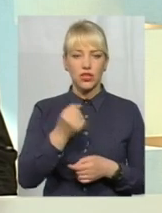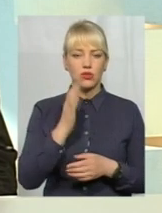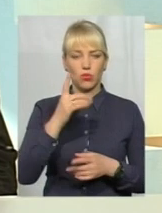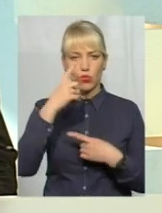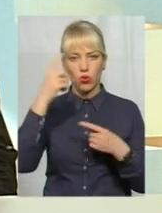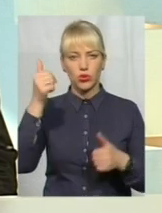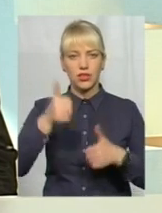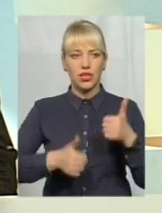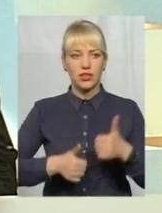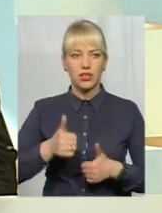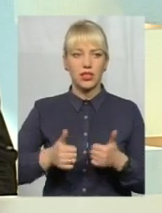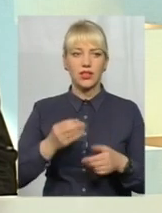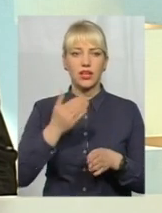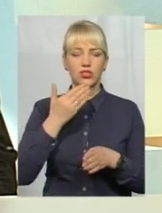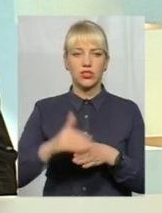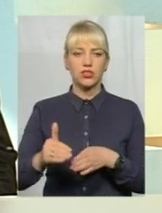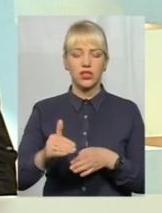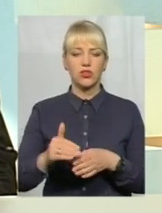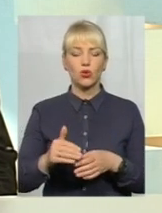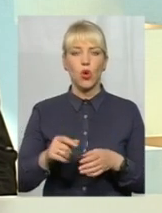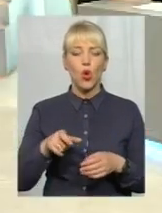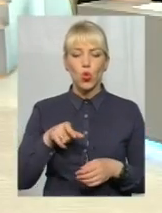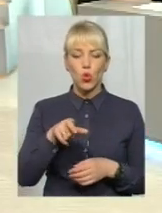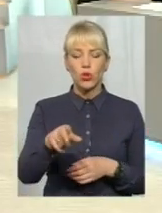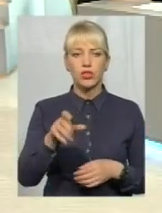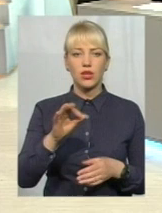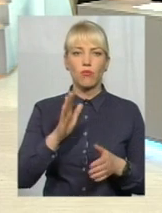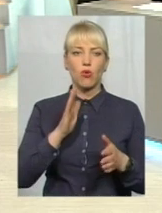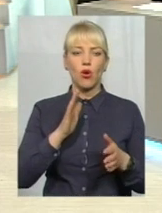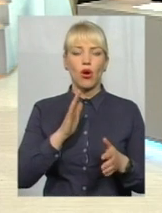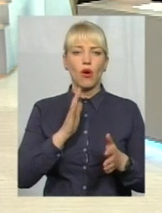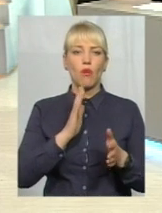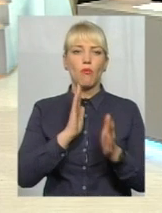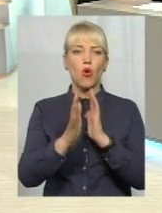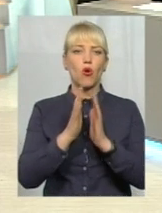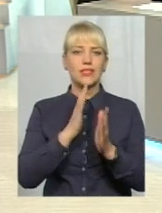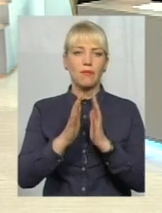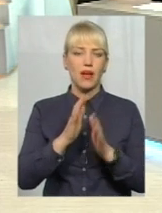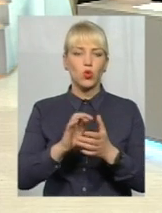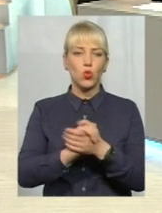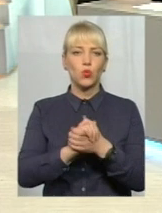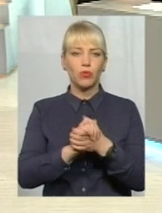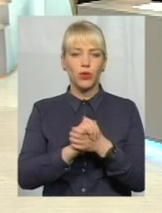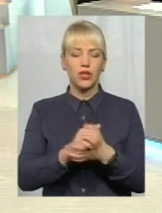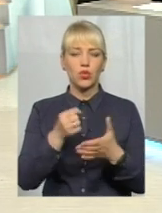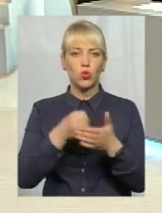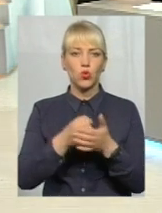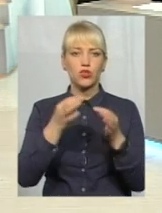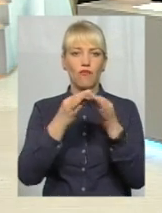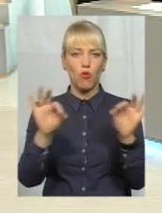на частинку доріжки по проспекту Миру від вулиці Свободи до вулиці